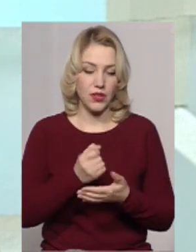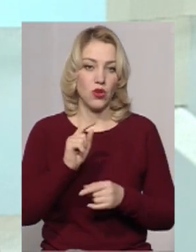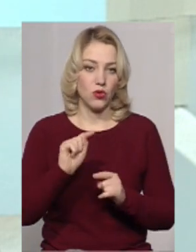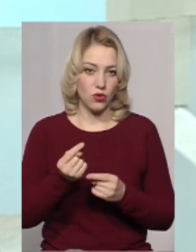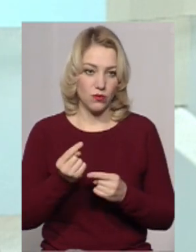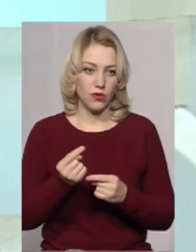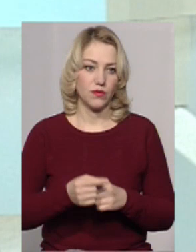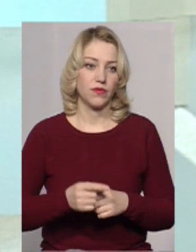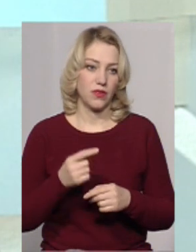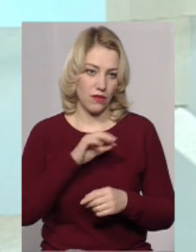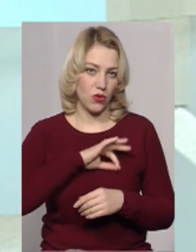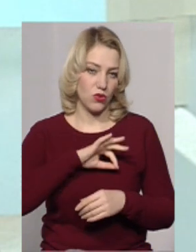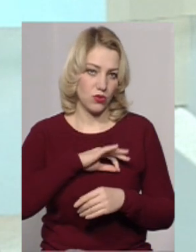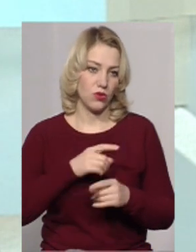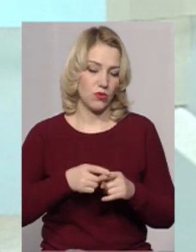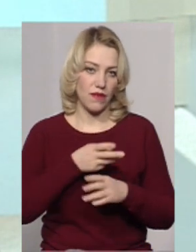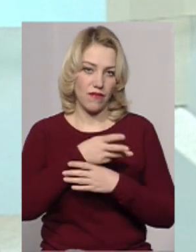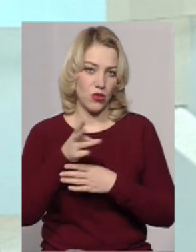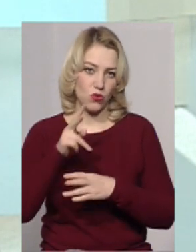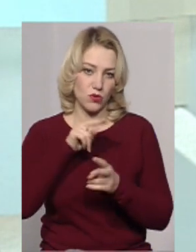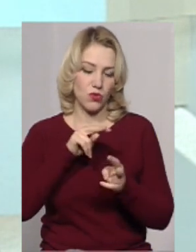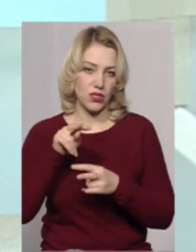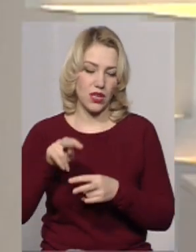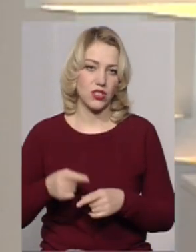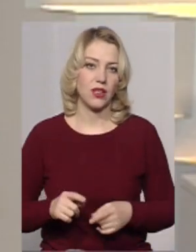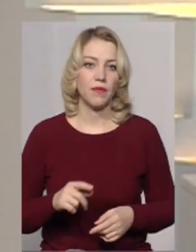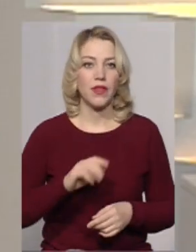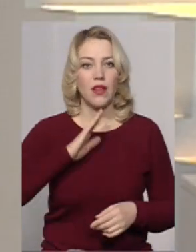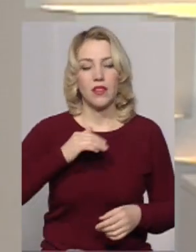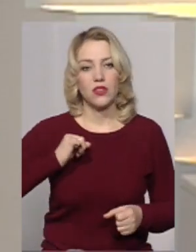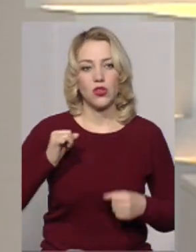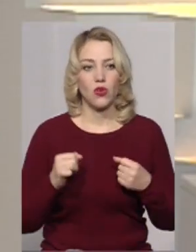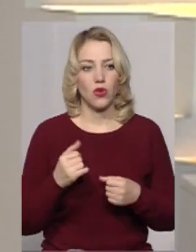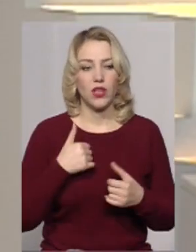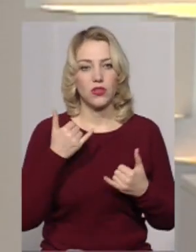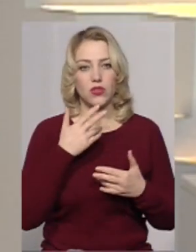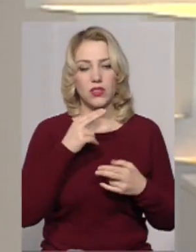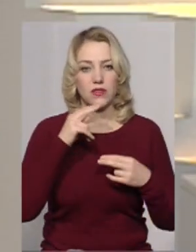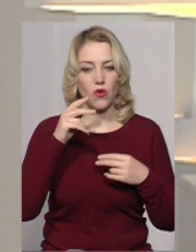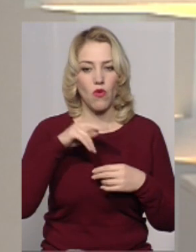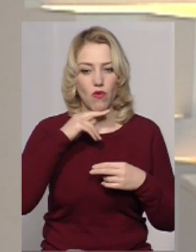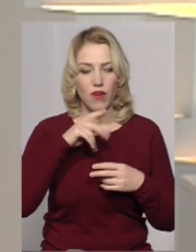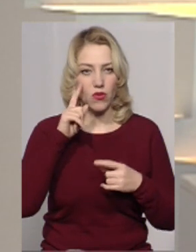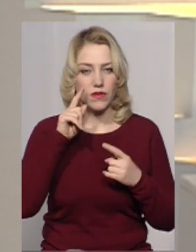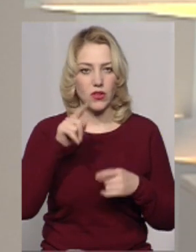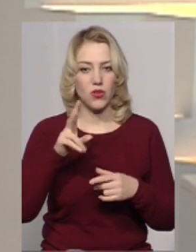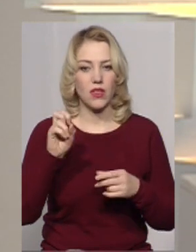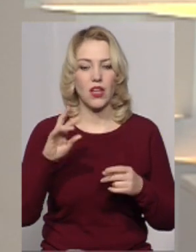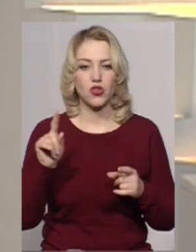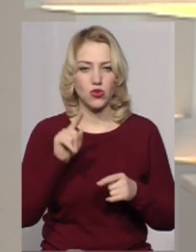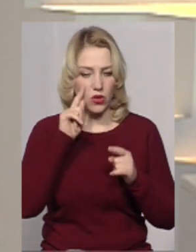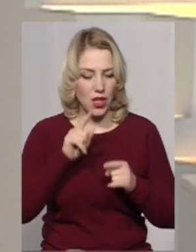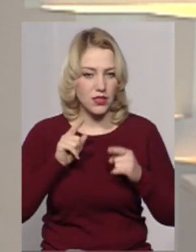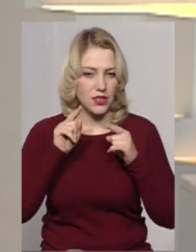Тому ми використовуємо саме відеоспостереження. Моя колега Тетяна Ворожцова сьогодні звернула увагу, на що націлені